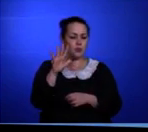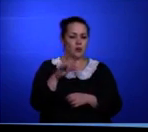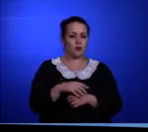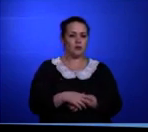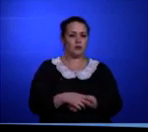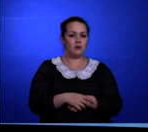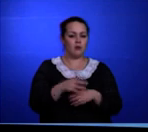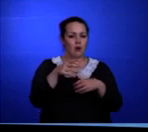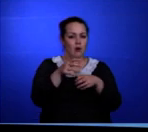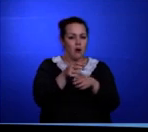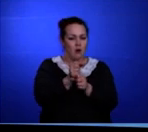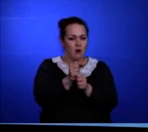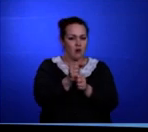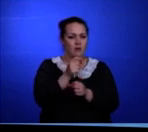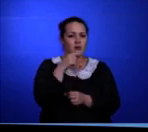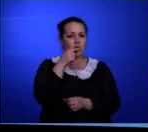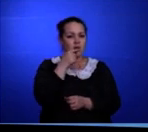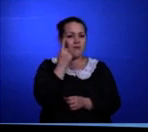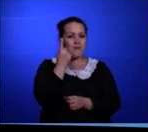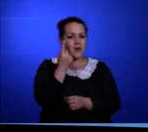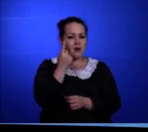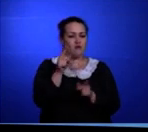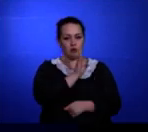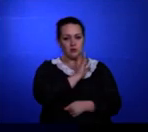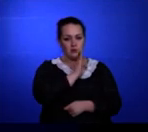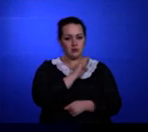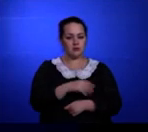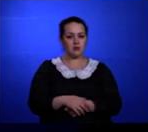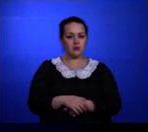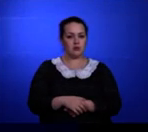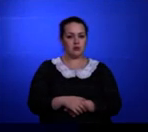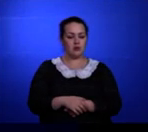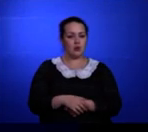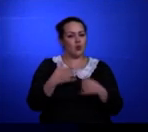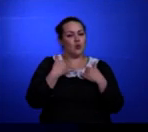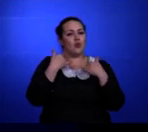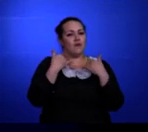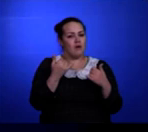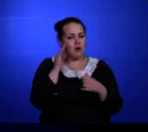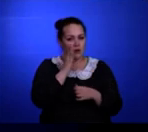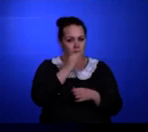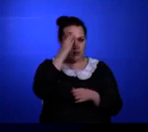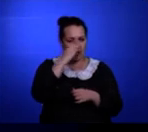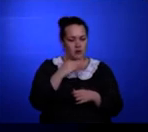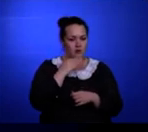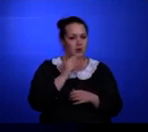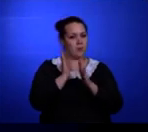кратко перескажите первую часть. А вы, уважаемые родители, пожалуйста,